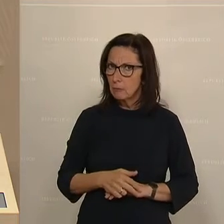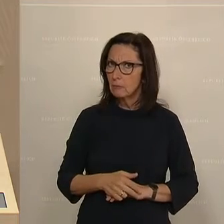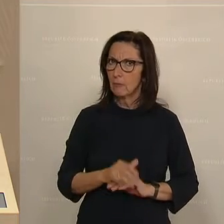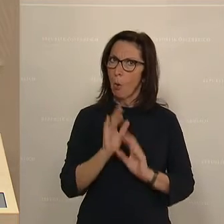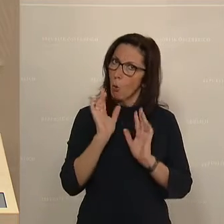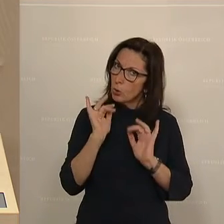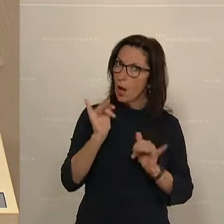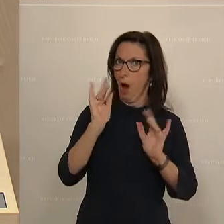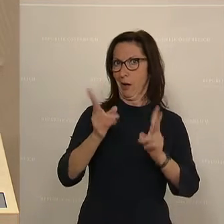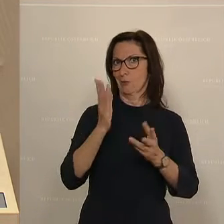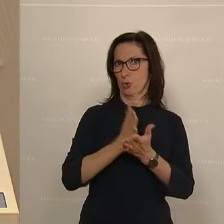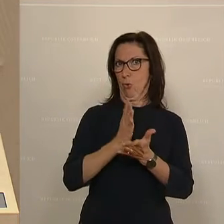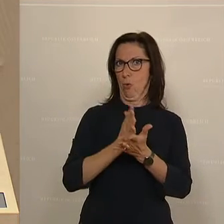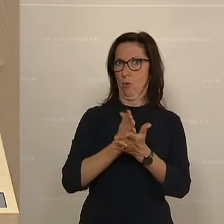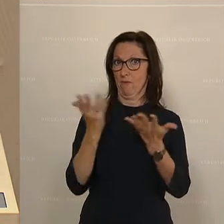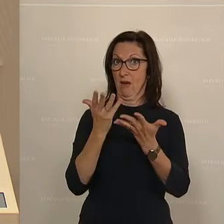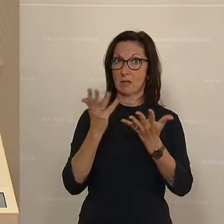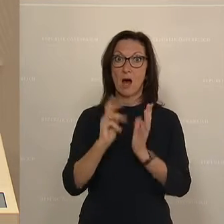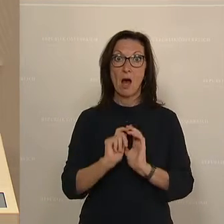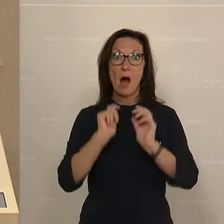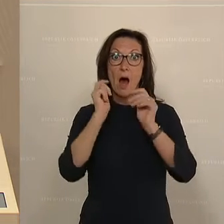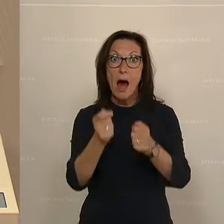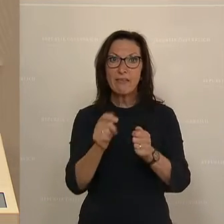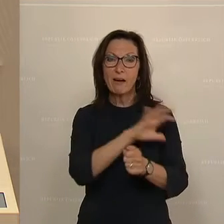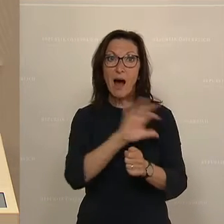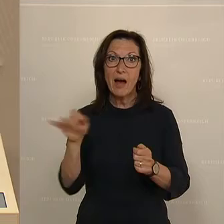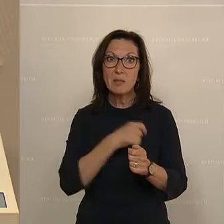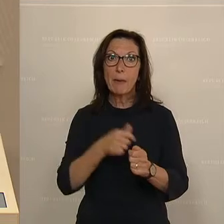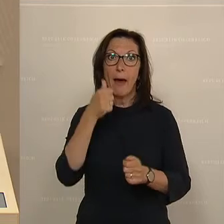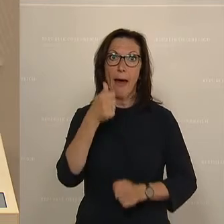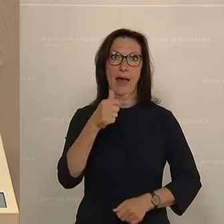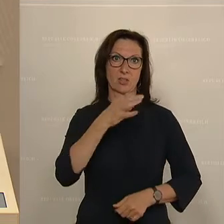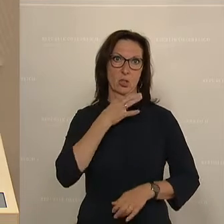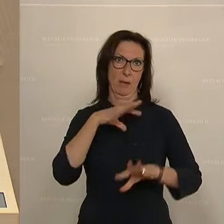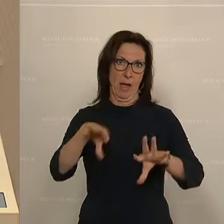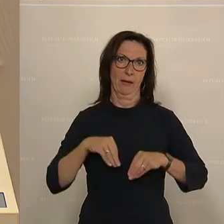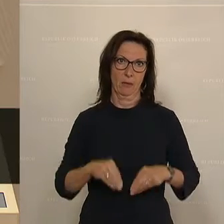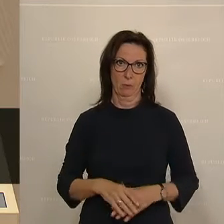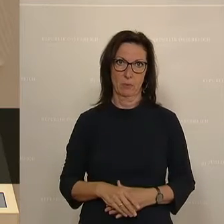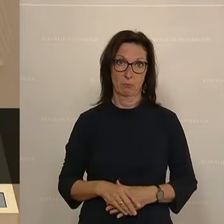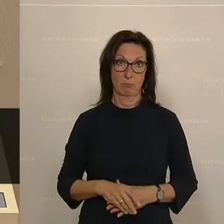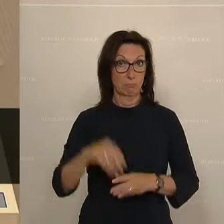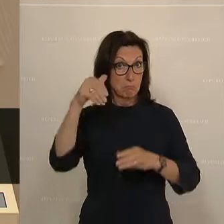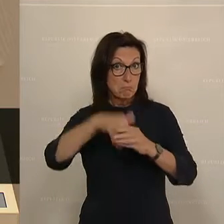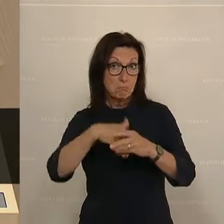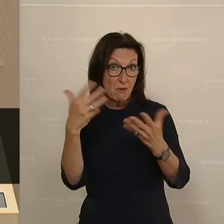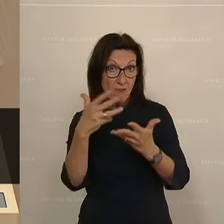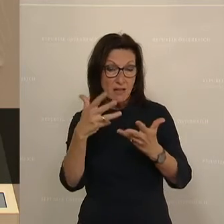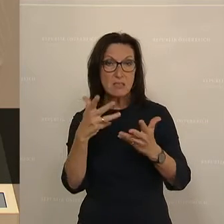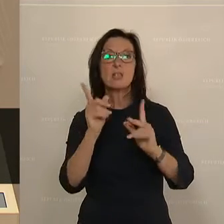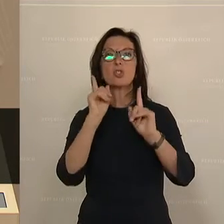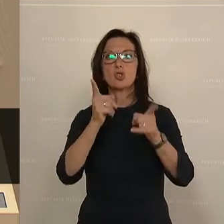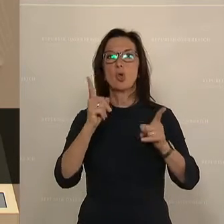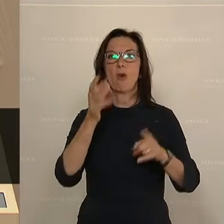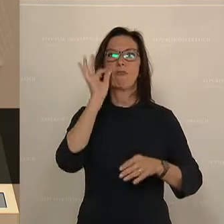doch. Es wurde nämlich ein Antrag einstimmig von allen Parteien angenommen, nämlich die Erstellung eines Frauengesundheitsberichtes